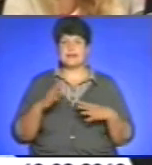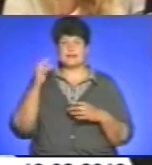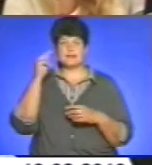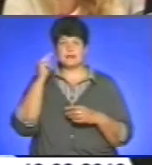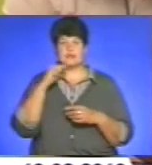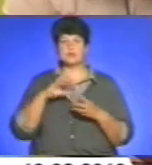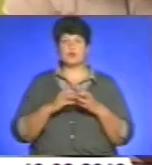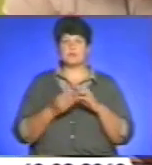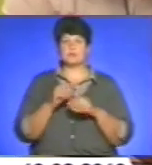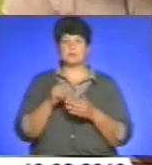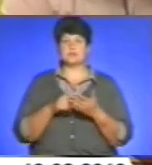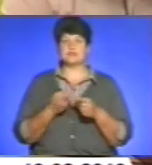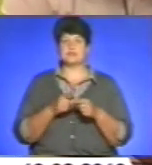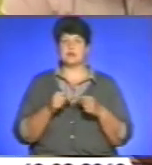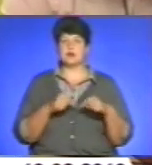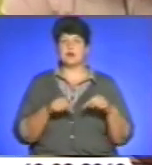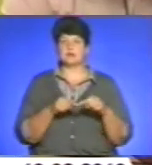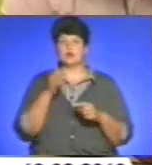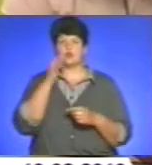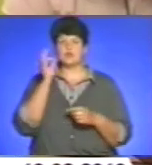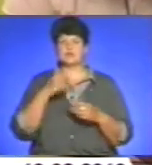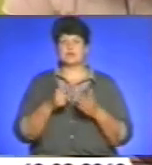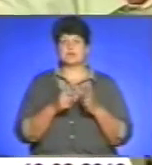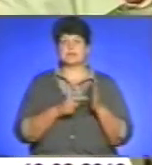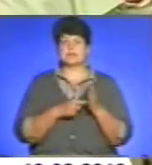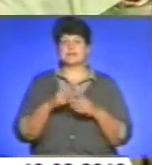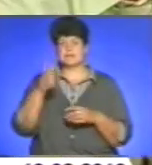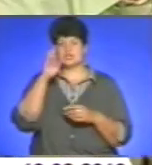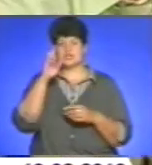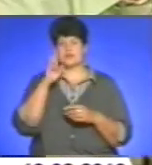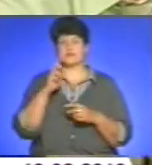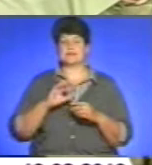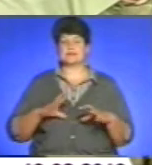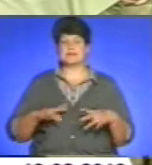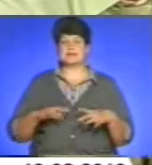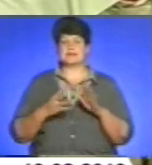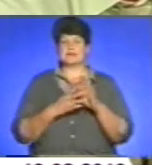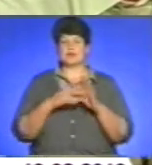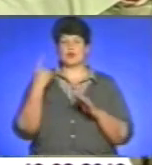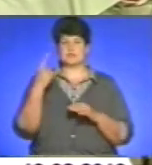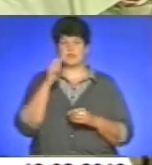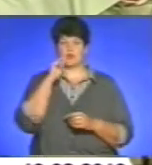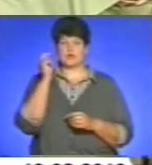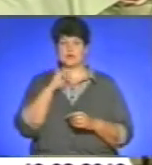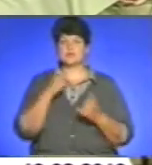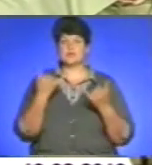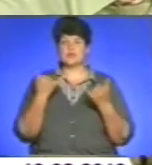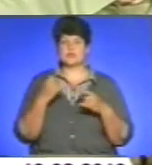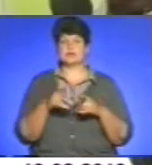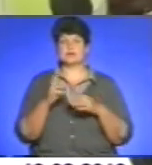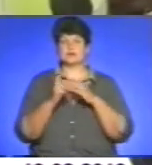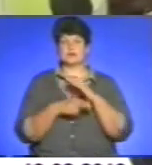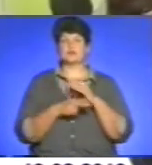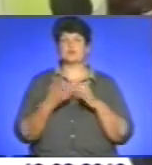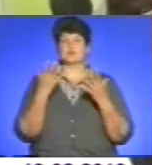питань цієї галузі. Досвідом ділилися державні інспектори із дев'яти областей України. Сьогодні на заключному дні